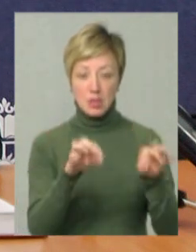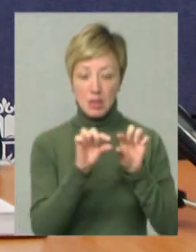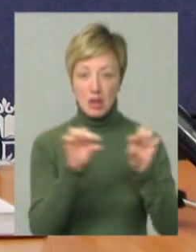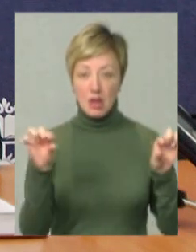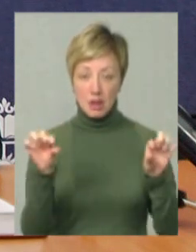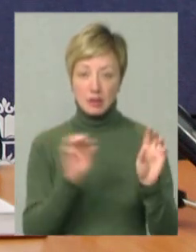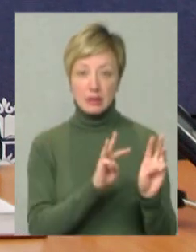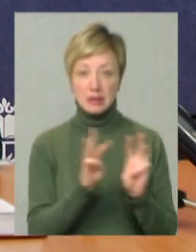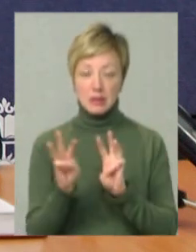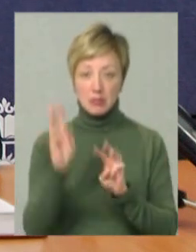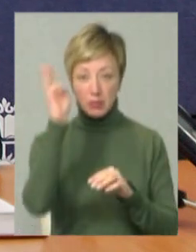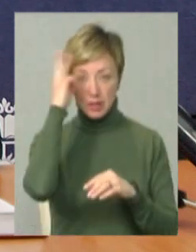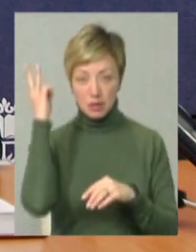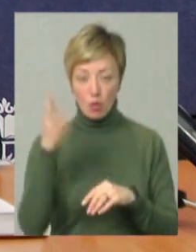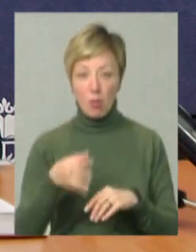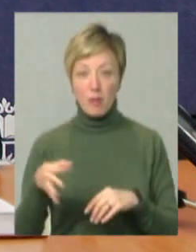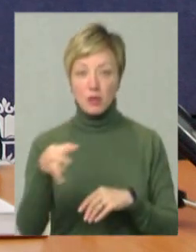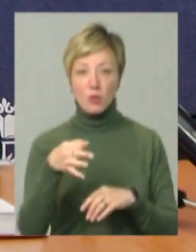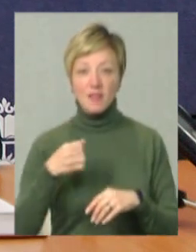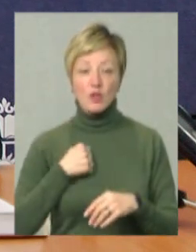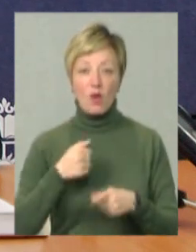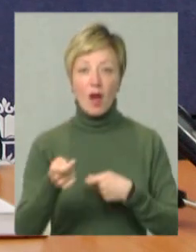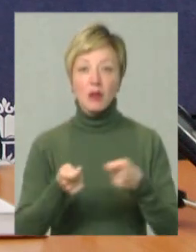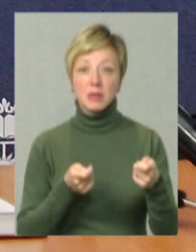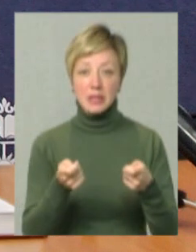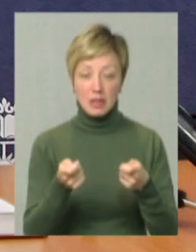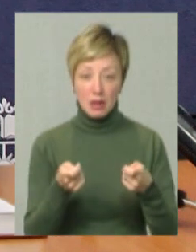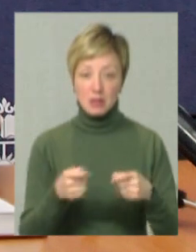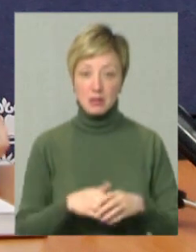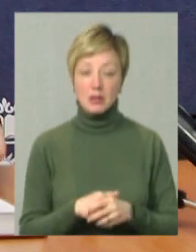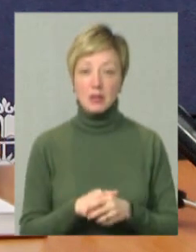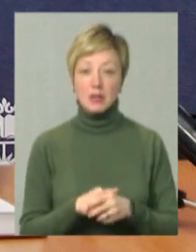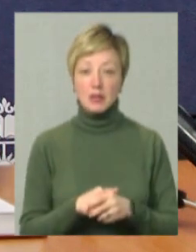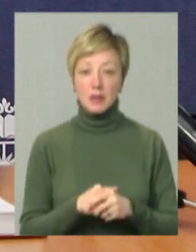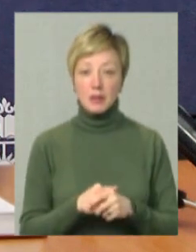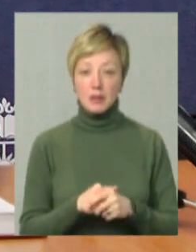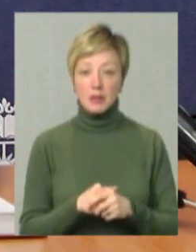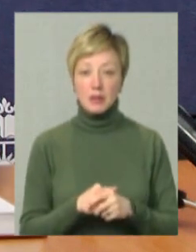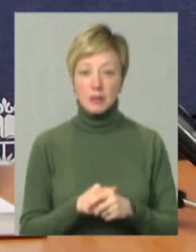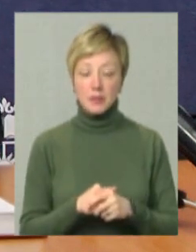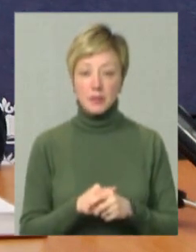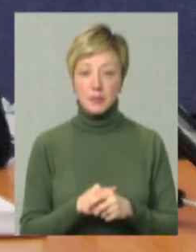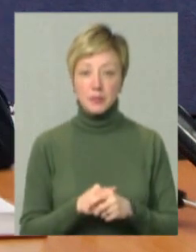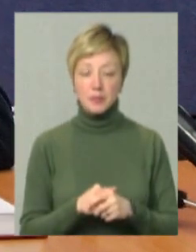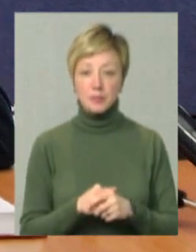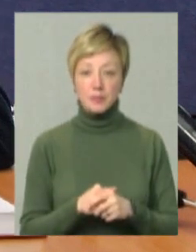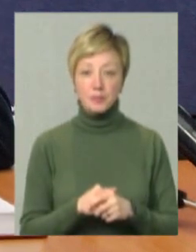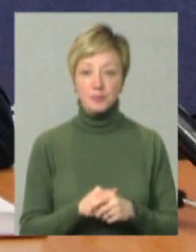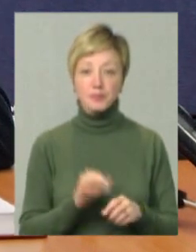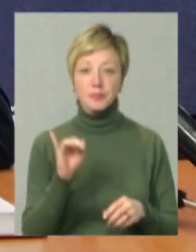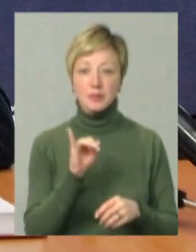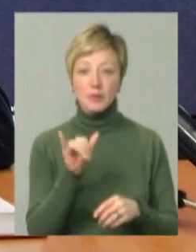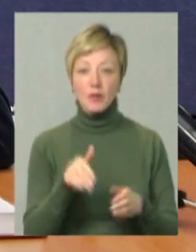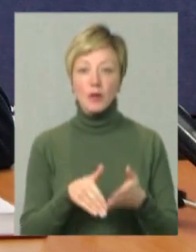сайті Хмельницької обласної військової адміністрації. І у